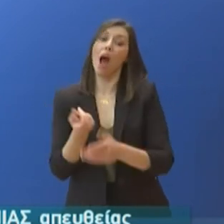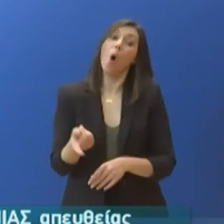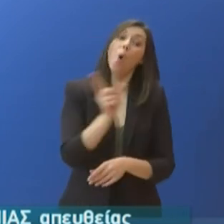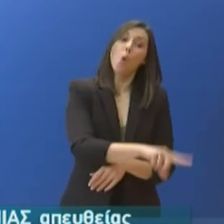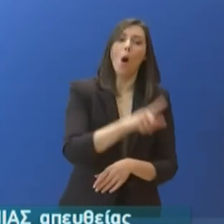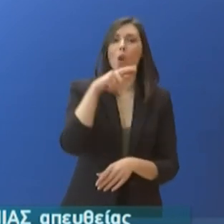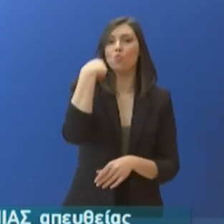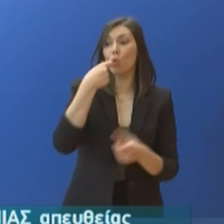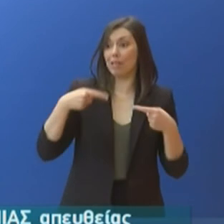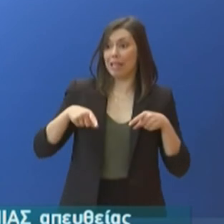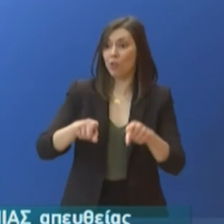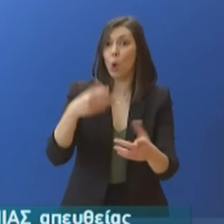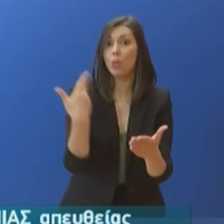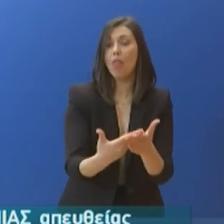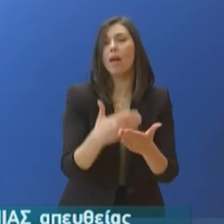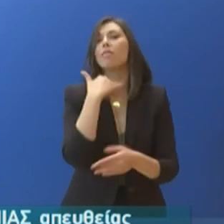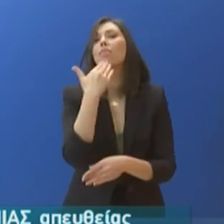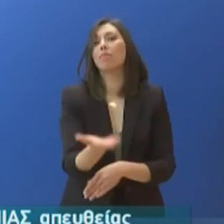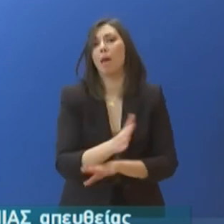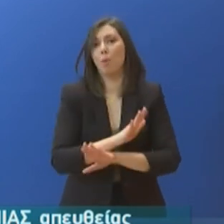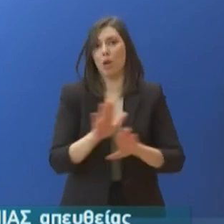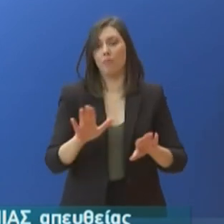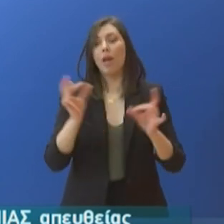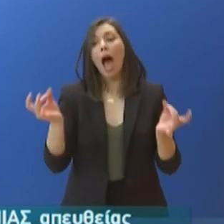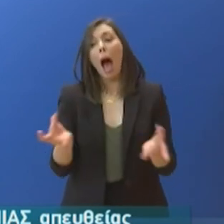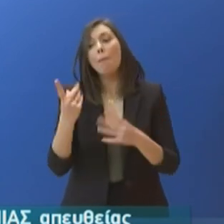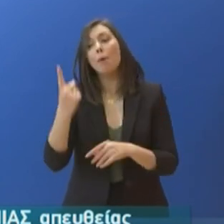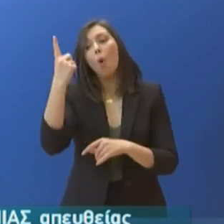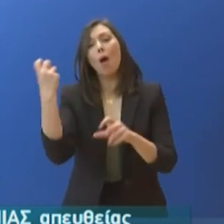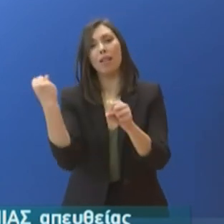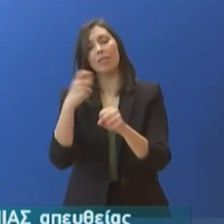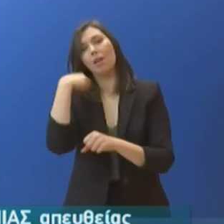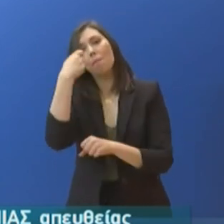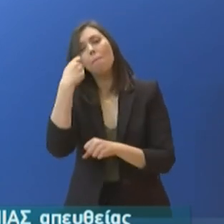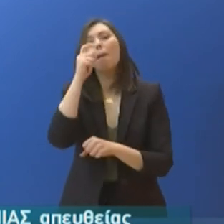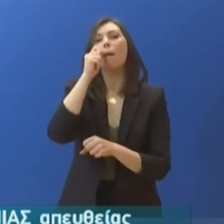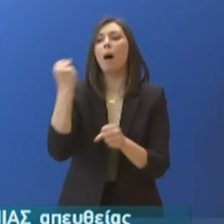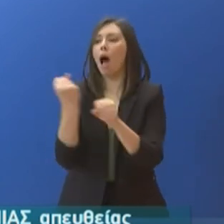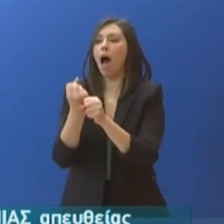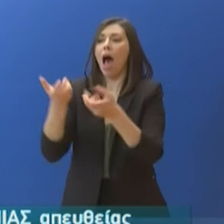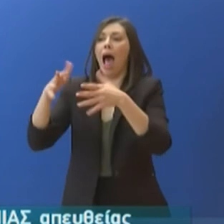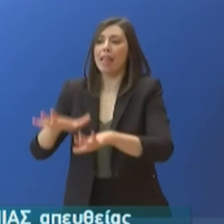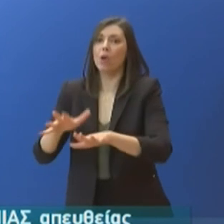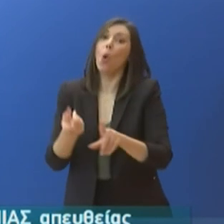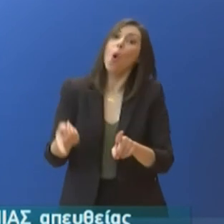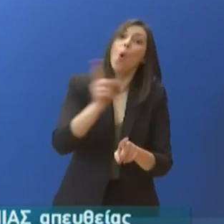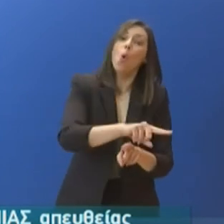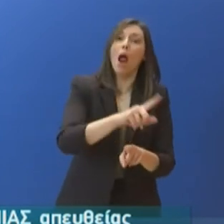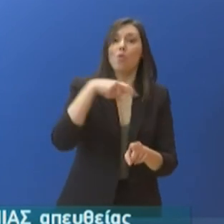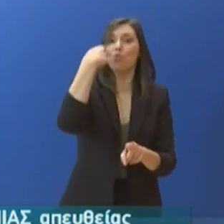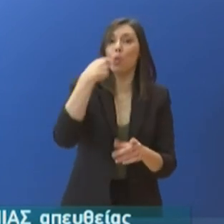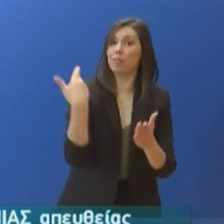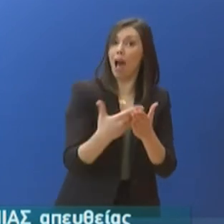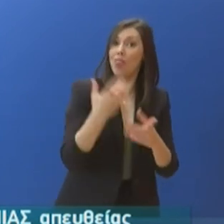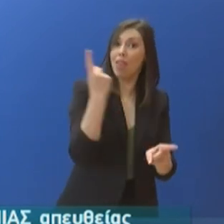ταυτόχρονα Αν ο ένας γονέας δεν εργάζεται, ο άλλος γονέας δεν δικαιούται άδεια ειδικού σκοπού Εξαιρούνται οι